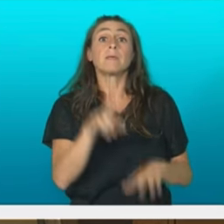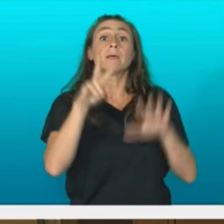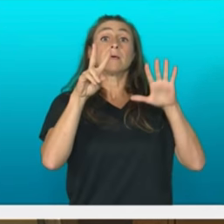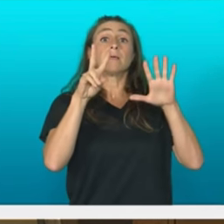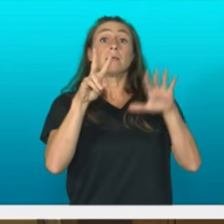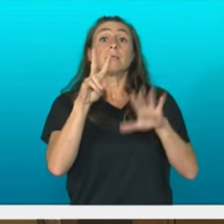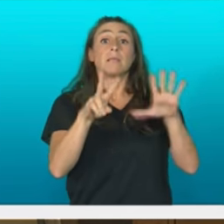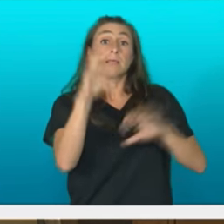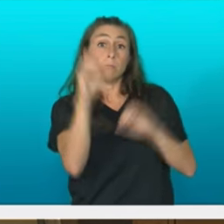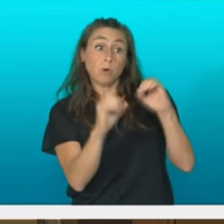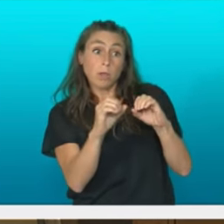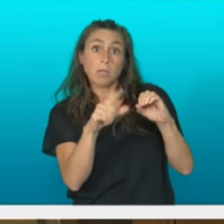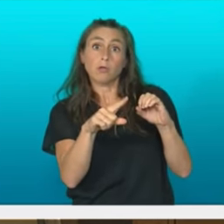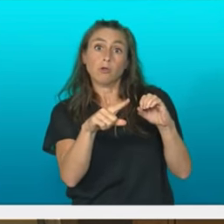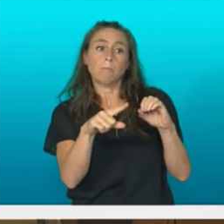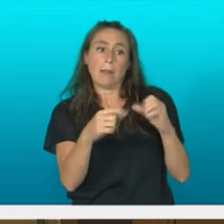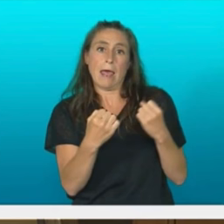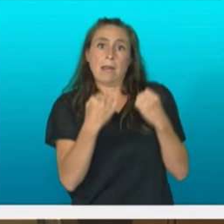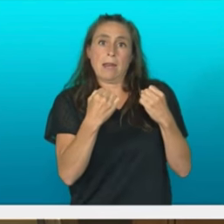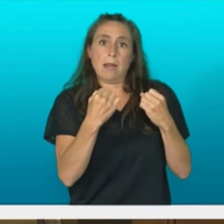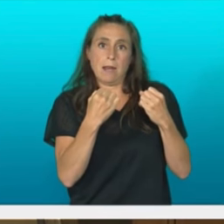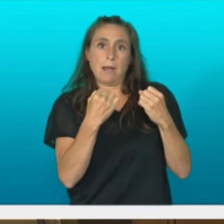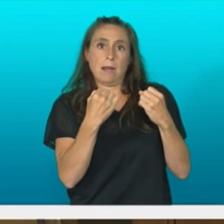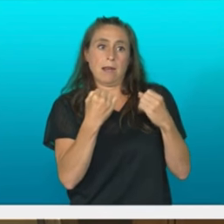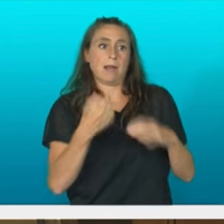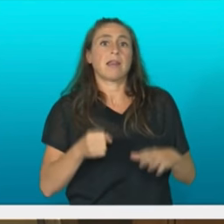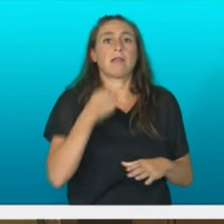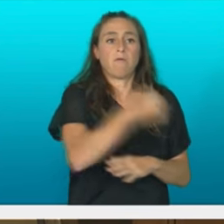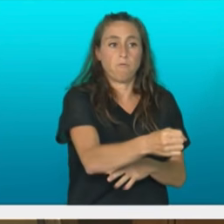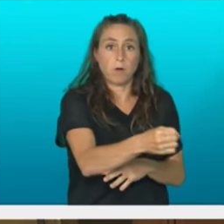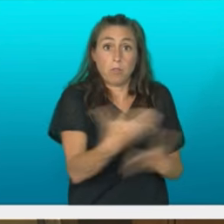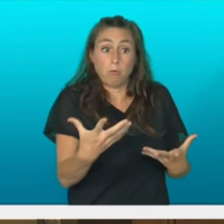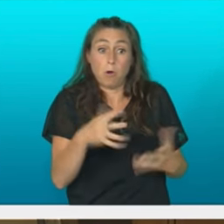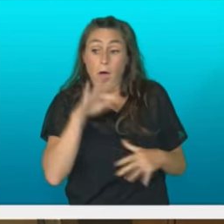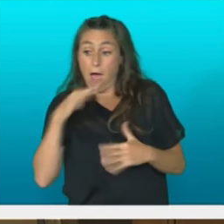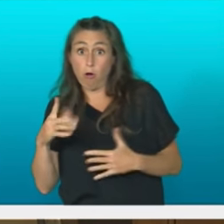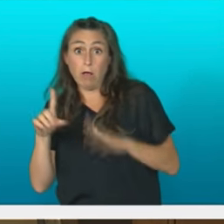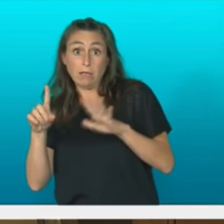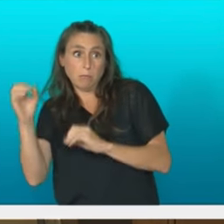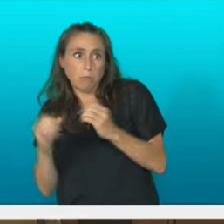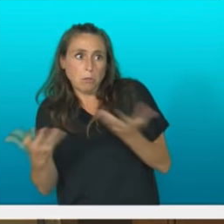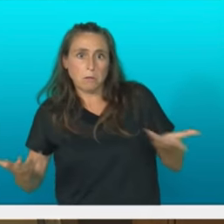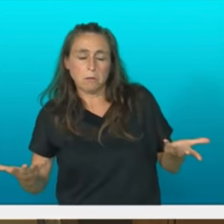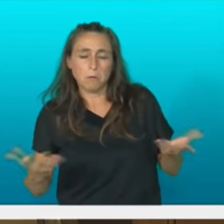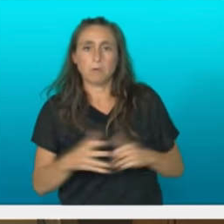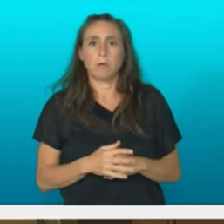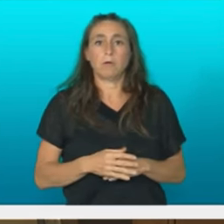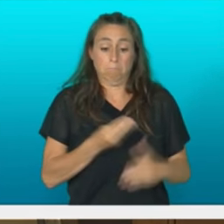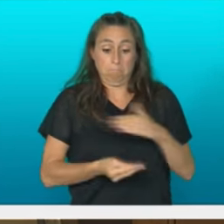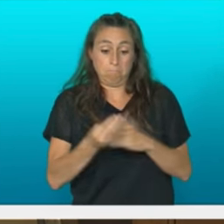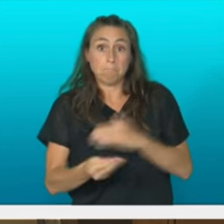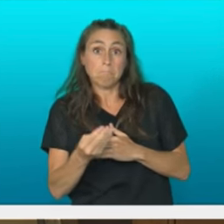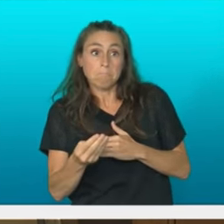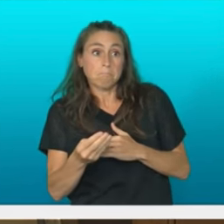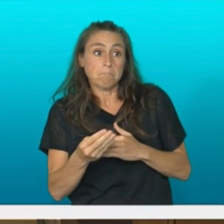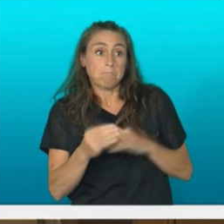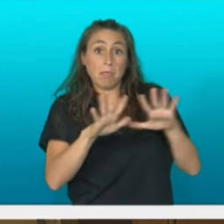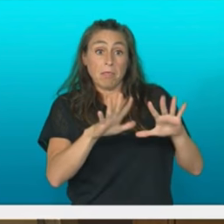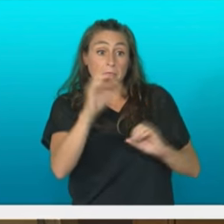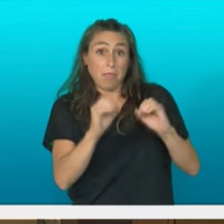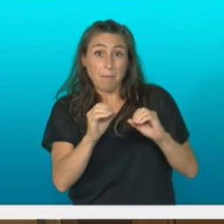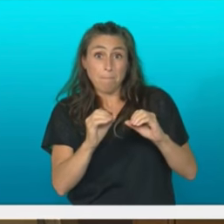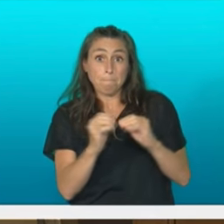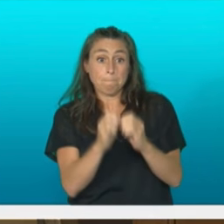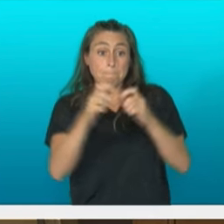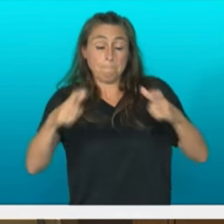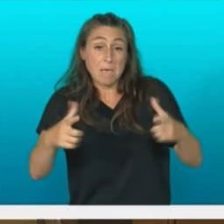behera sendotzea planteatzen duzu dagoeneko euneko zeikoma bostean dagoenean. Edo zer esan jaiotza tasaren euneko amarreko azkundeaz.